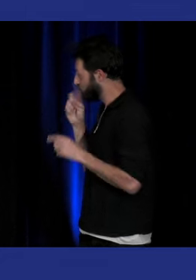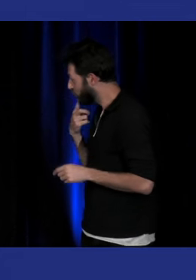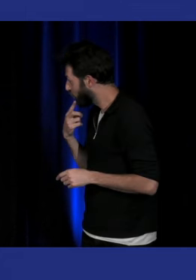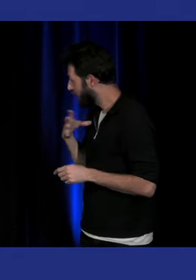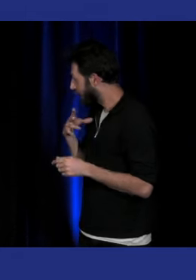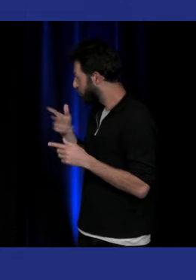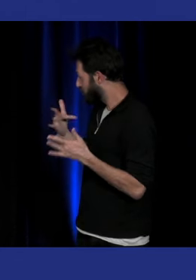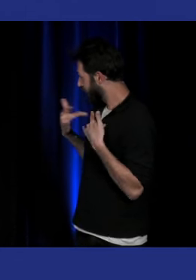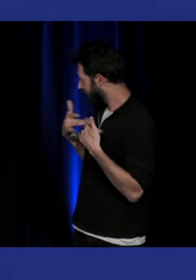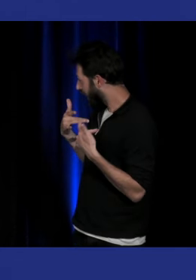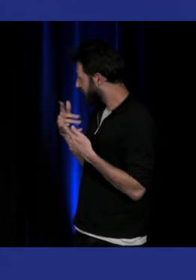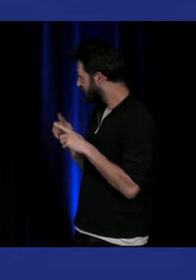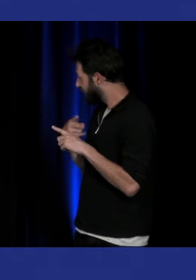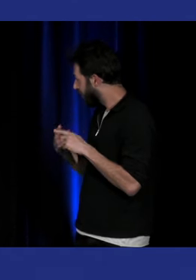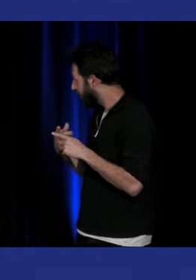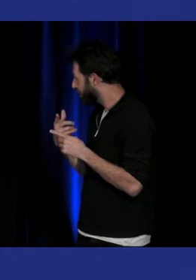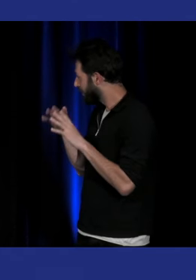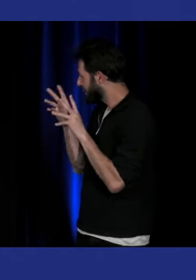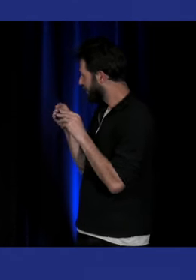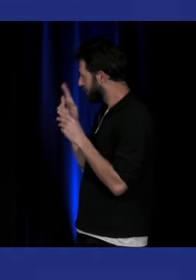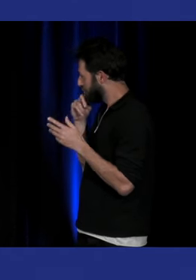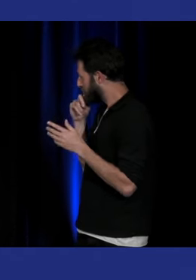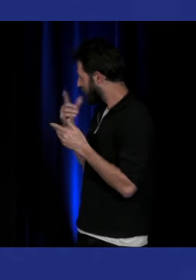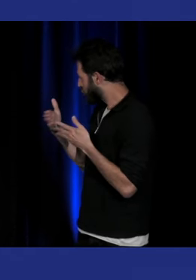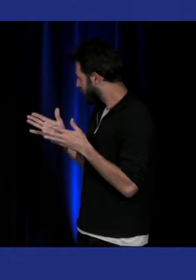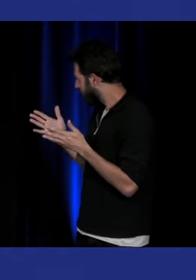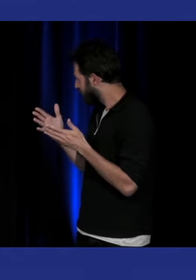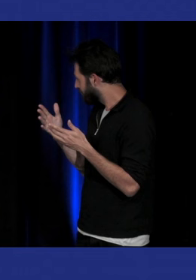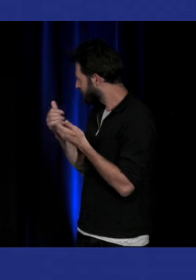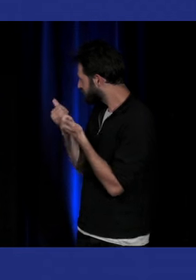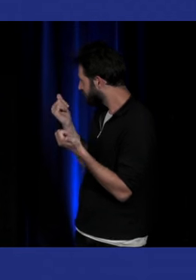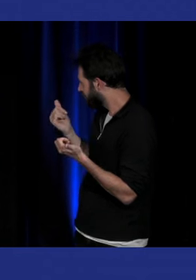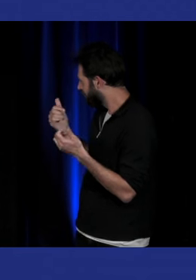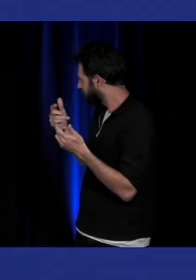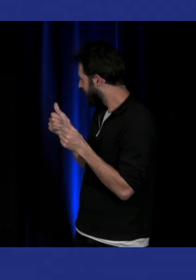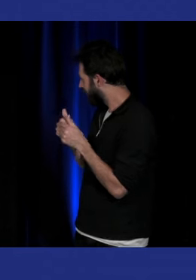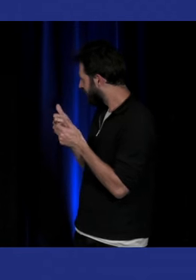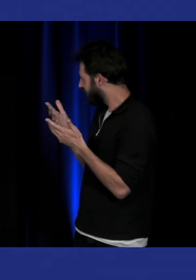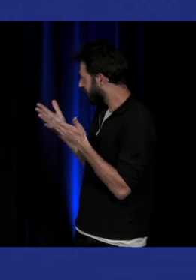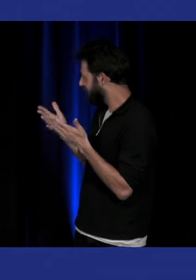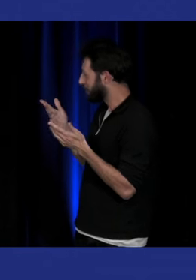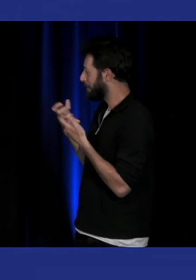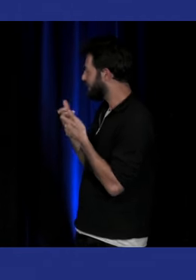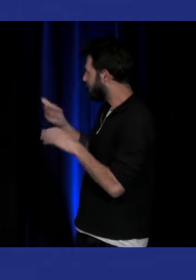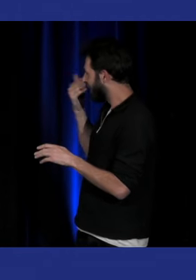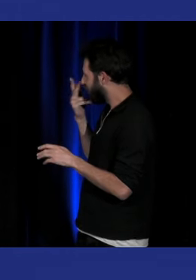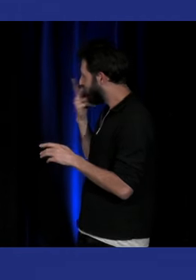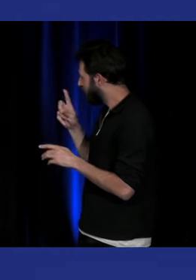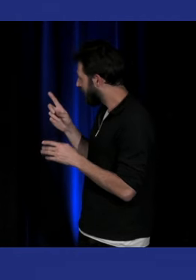avec le réveil sourd il y a aussi des pièces de théâtre des films c'est un autre domaine aussi